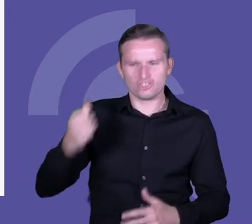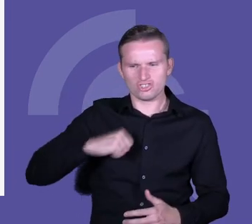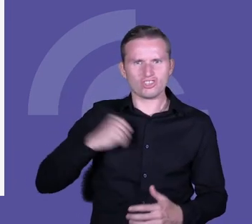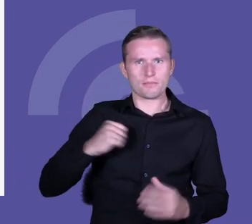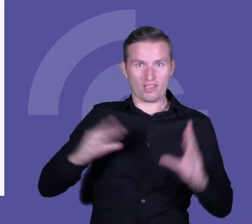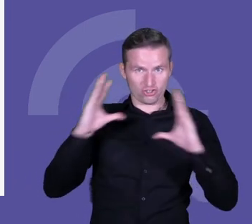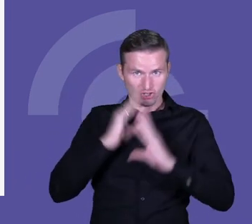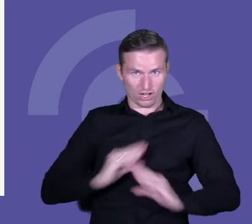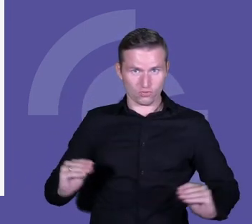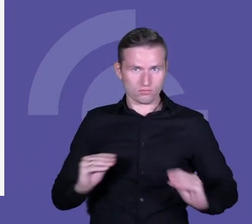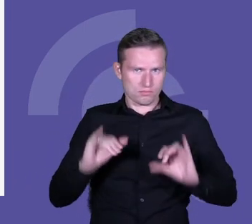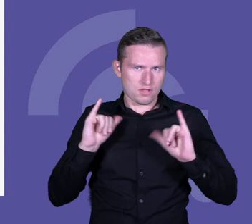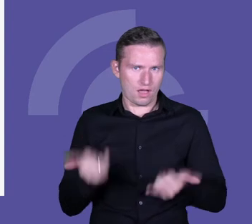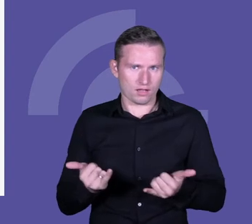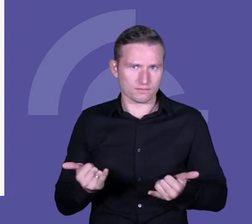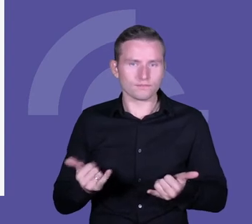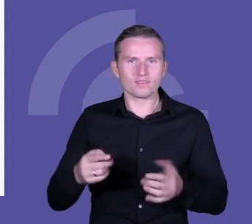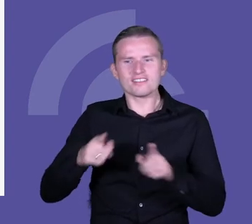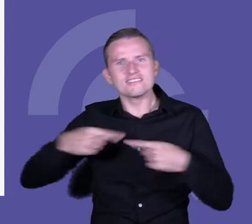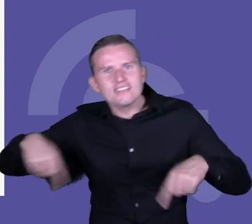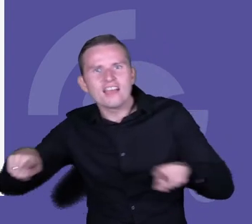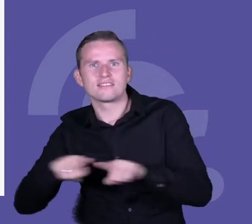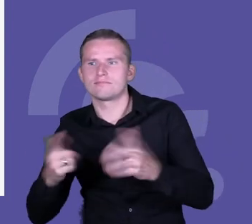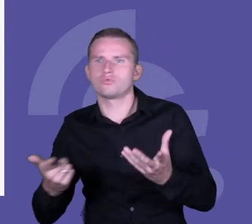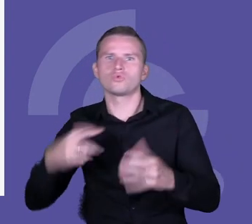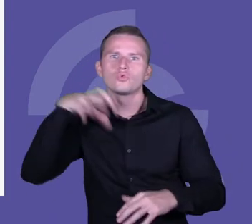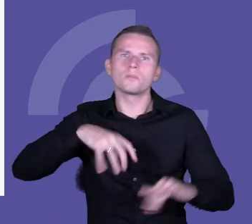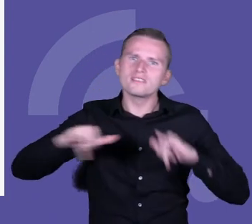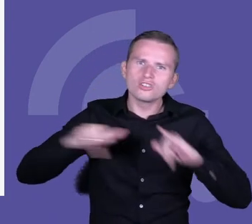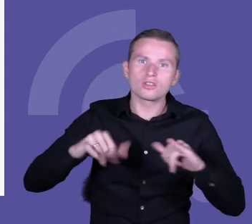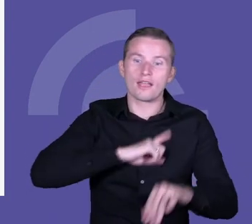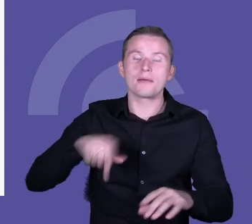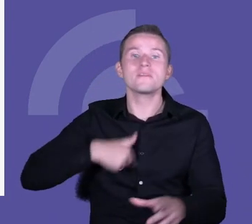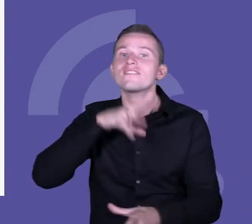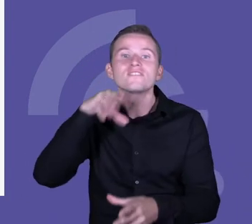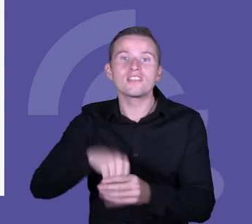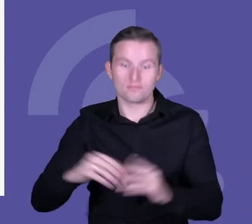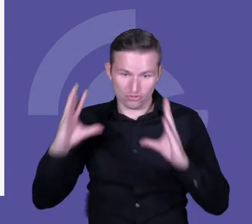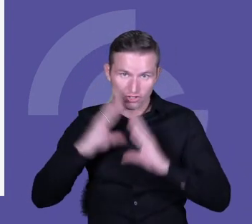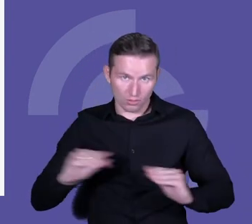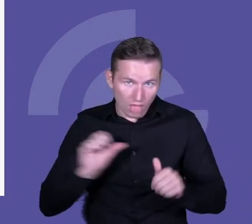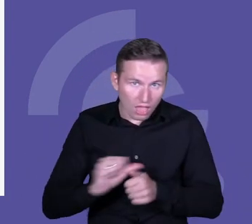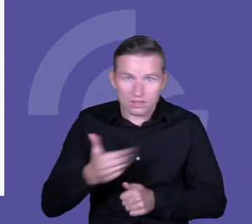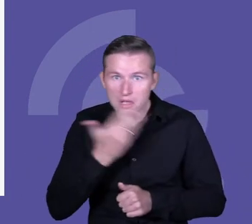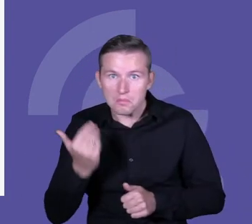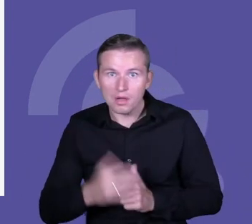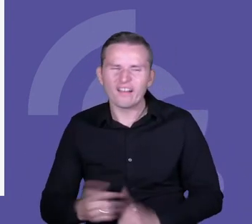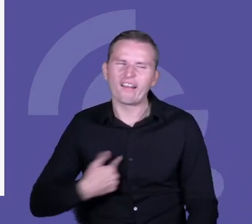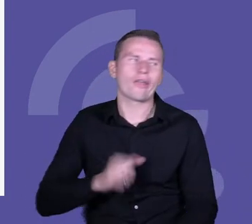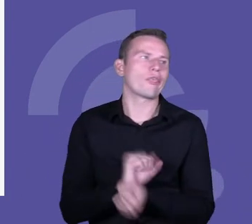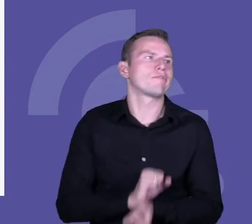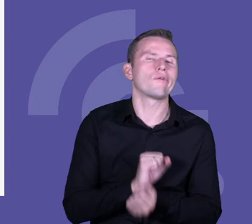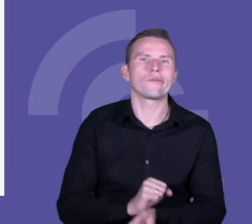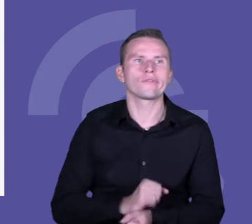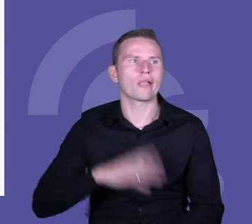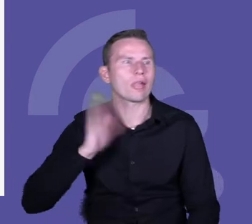szanujemy wewnątrz tych naszych zespołów i w zarządzaniu w tych zespołach pod tym kątem. Co ciekawego, wiecie Państwo, że nie ma czegoś takiego, jak